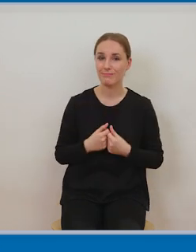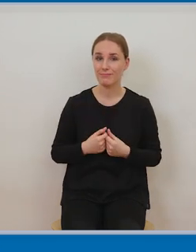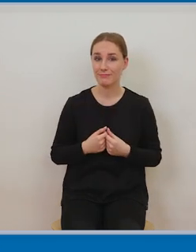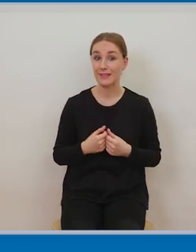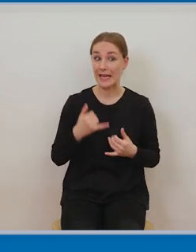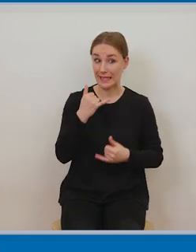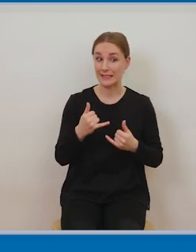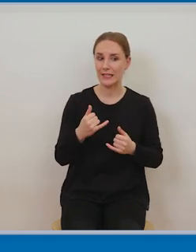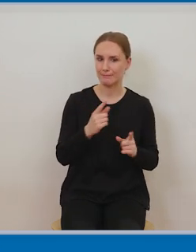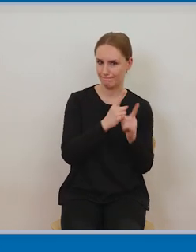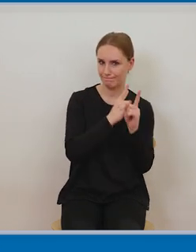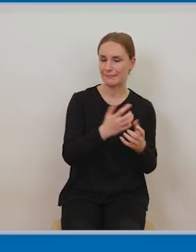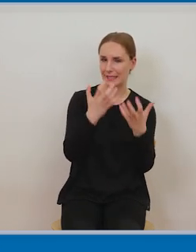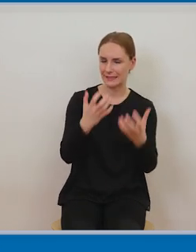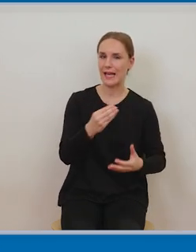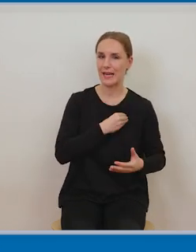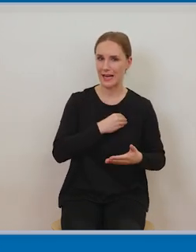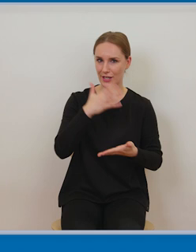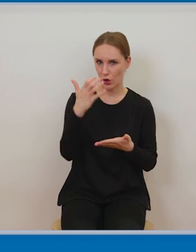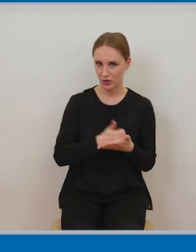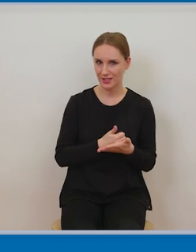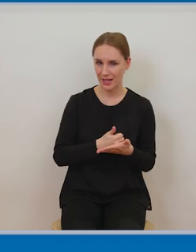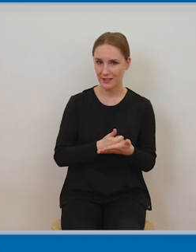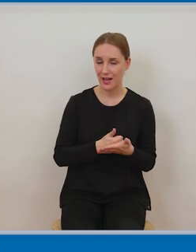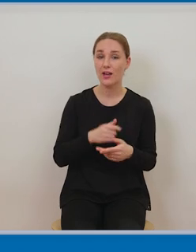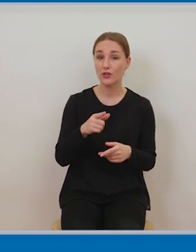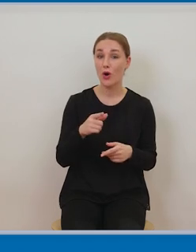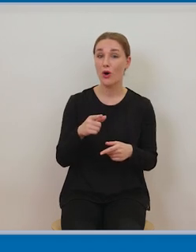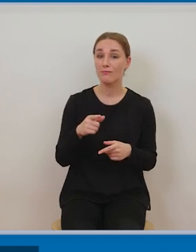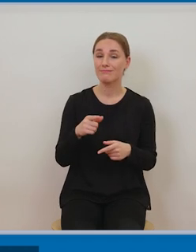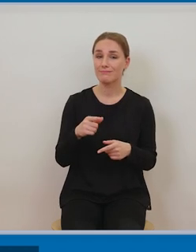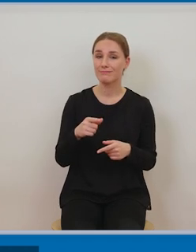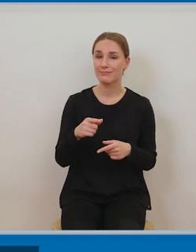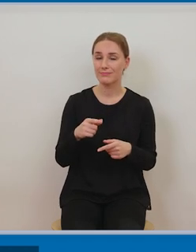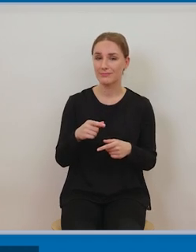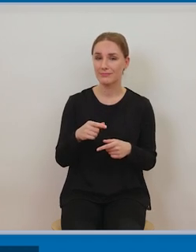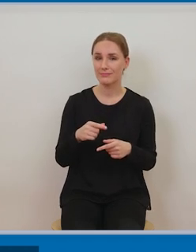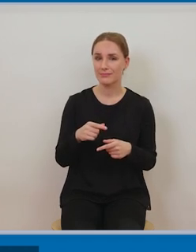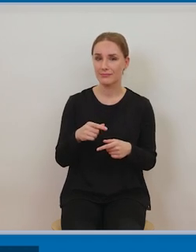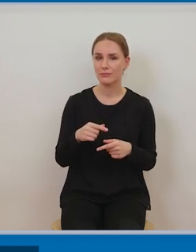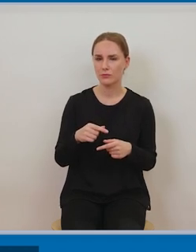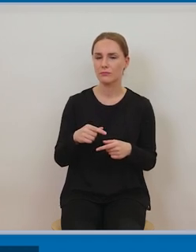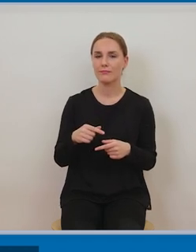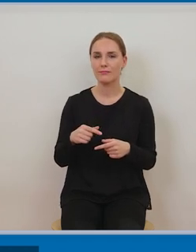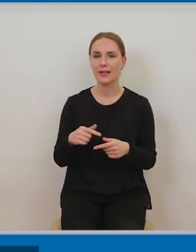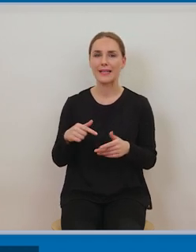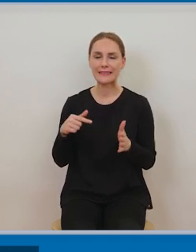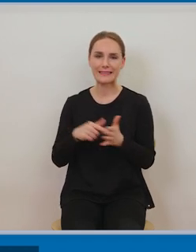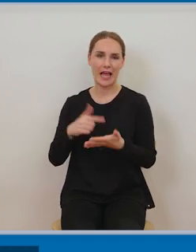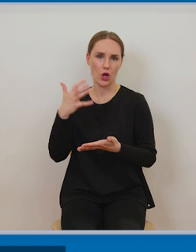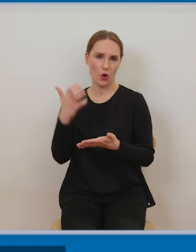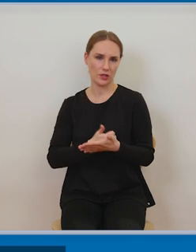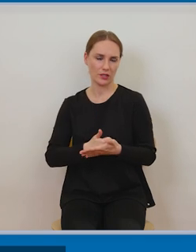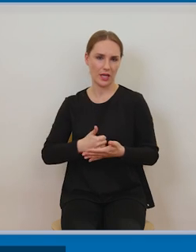mówiłyśmy nie jest możliwe takie per analogiam tworzenia jakichś nowych formuł dozwolonego użytku dlatego że